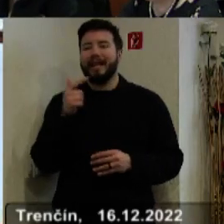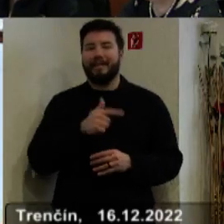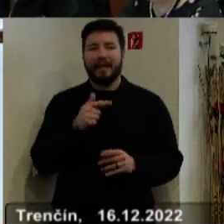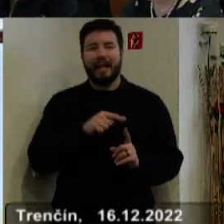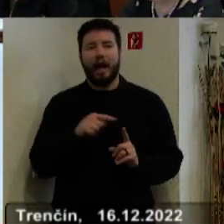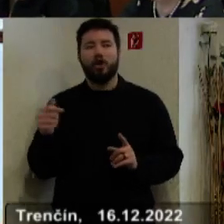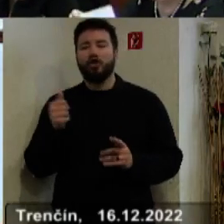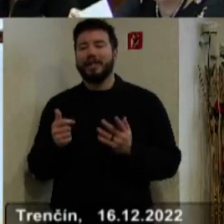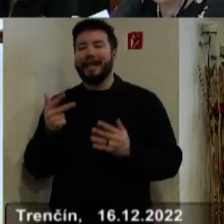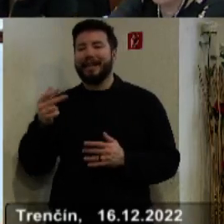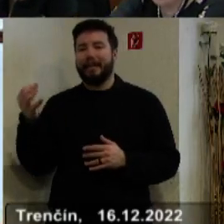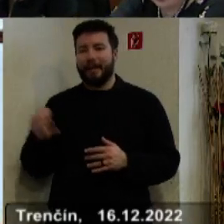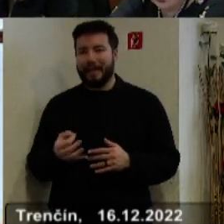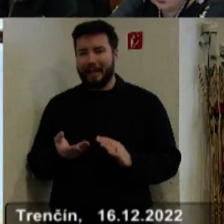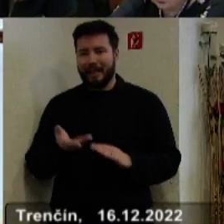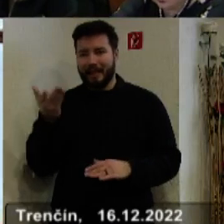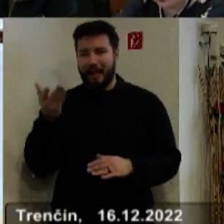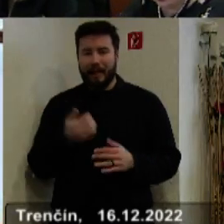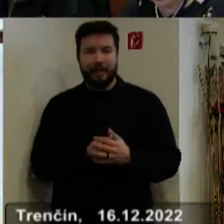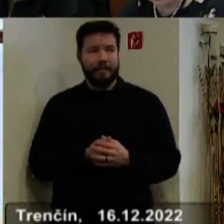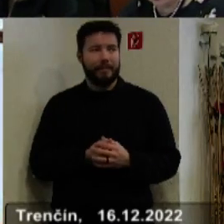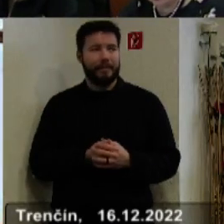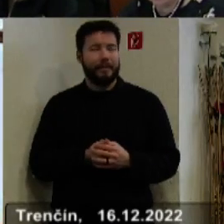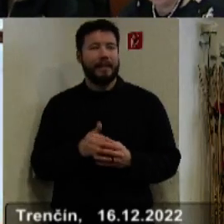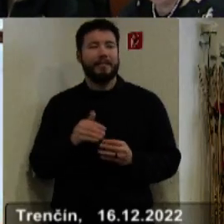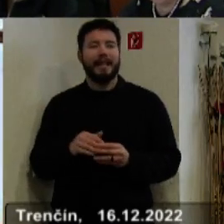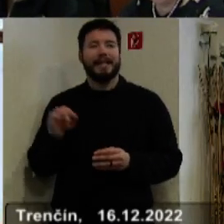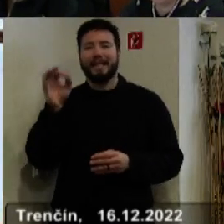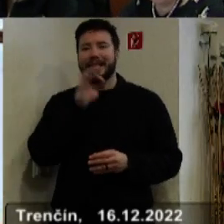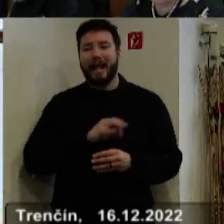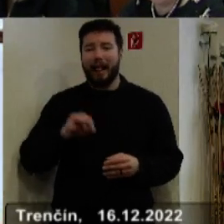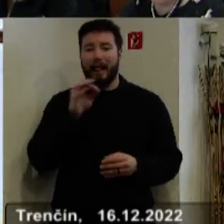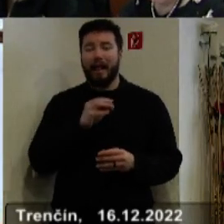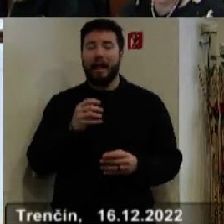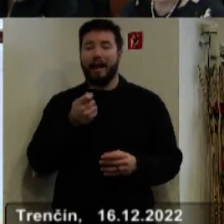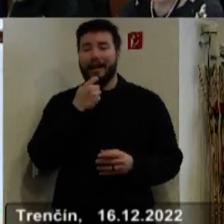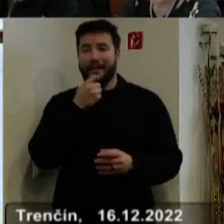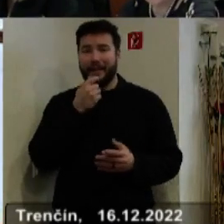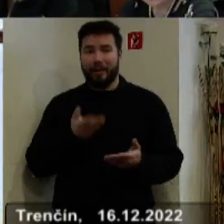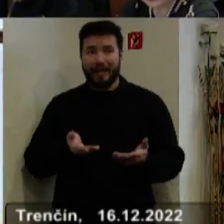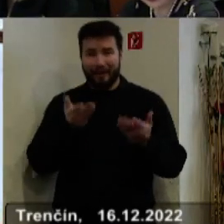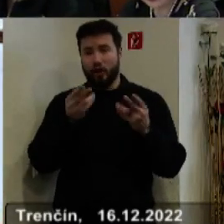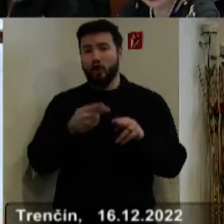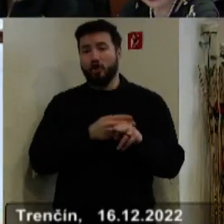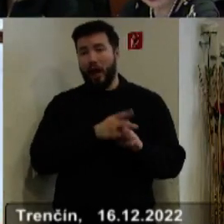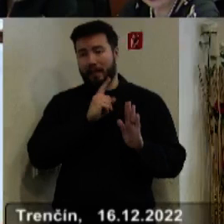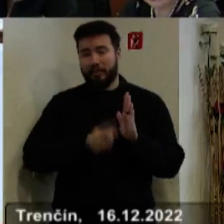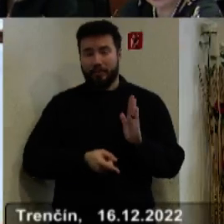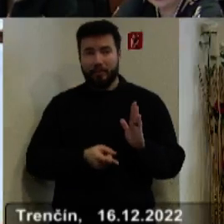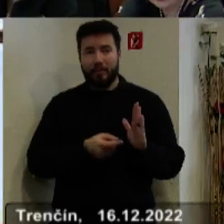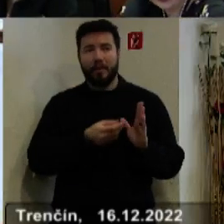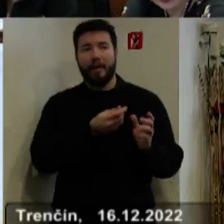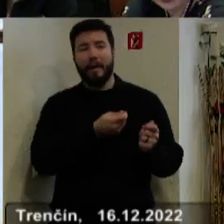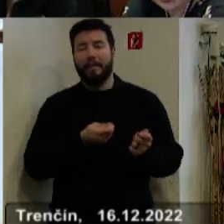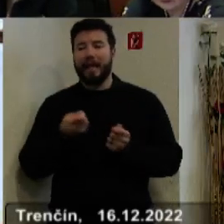63 % podľa toho finančného pásma. A celá tá ťarcha vlastne takéhoto opatrenia štátu sa